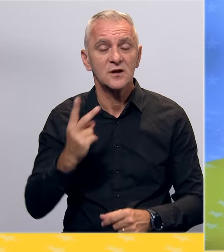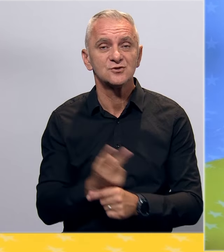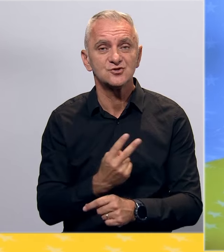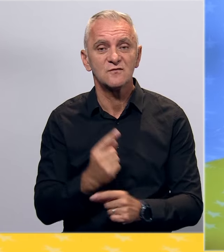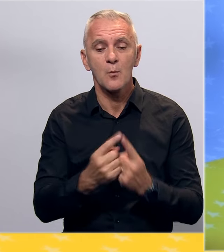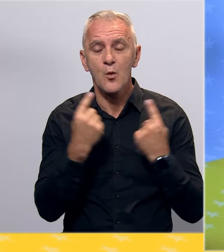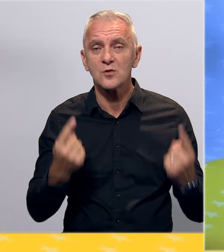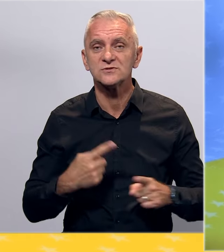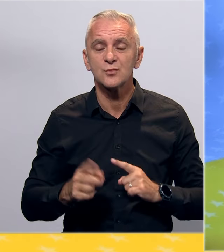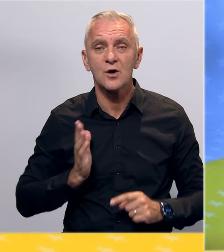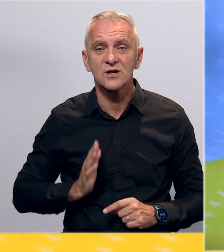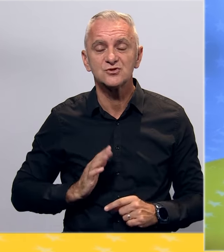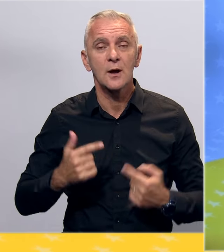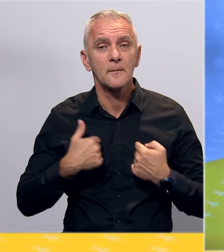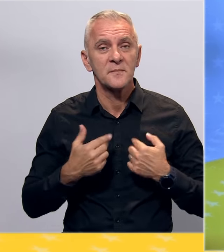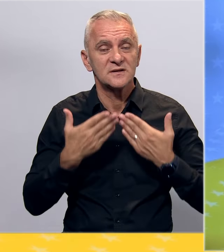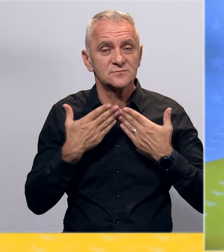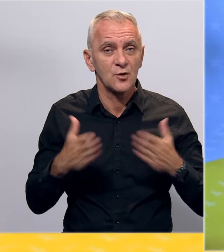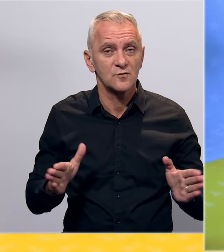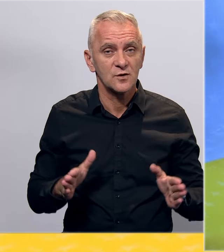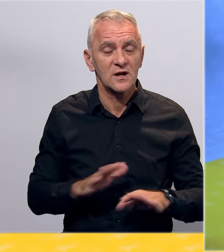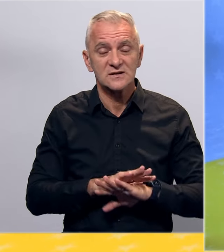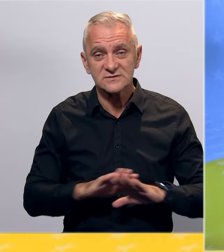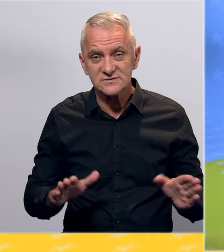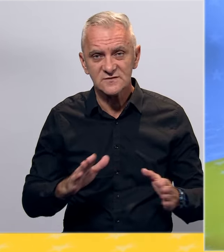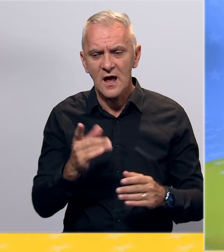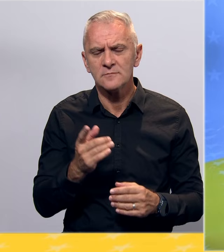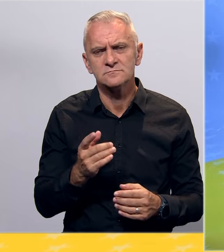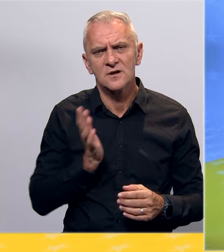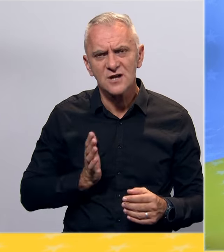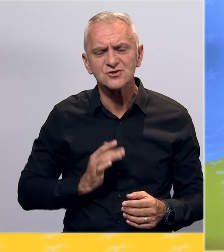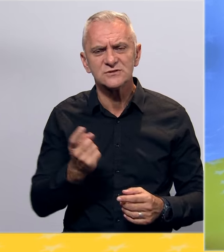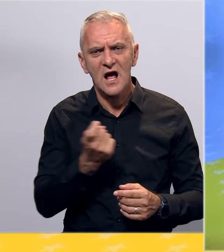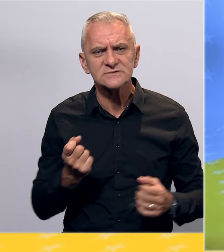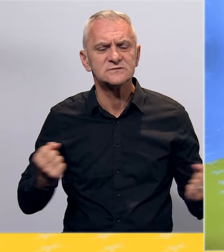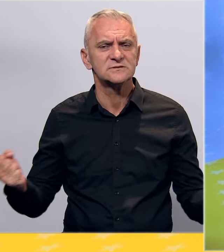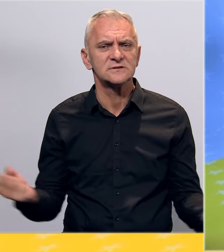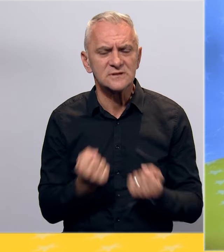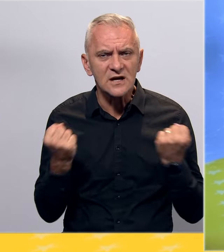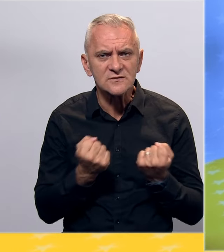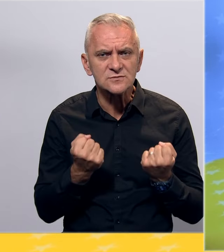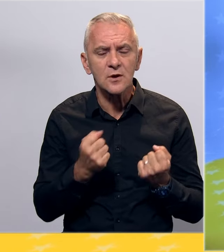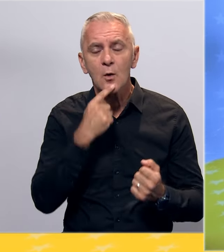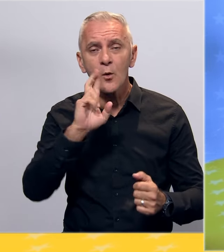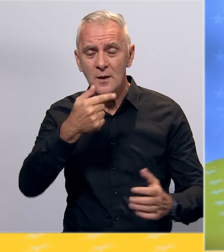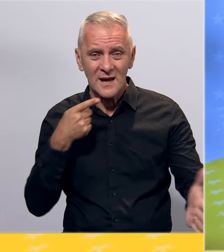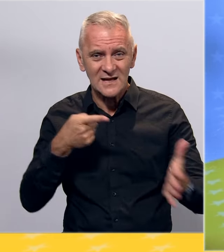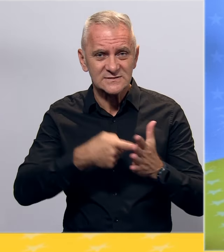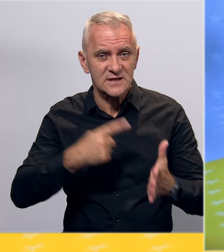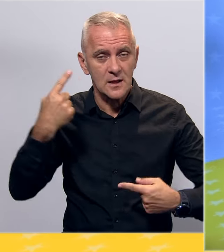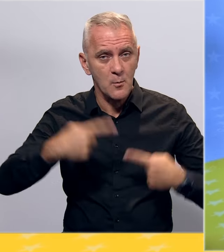građana i mi smo otvareni za sve autentične građanske inicijative i aktivnosti koje imaju za cilj politički,